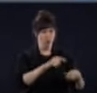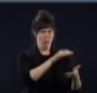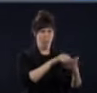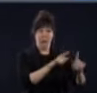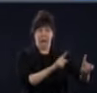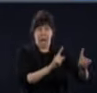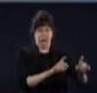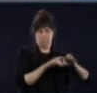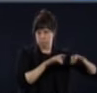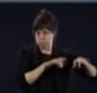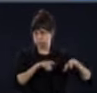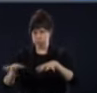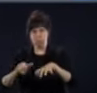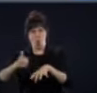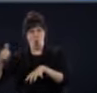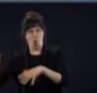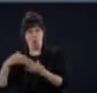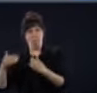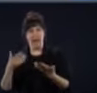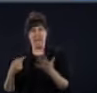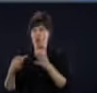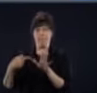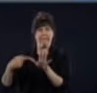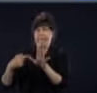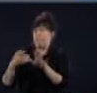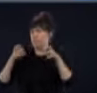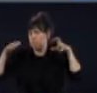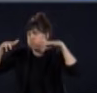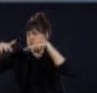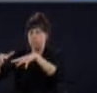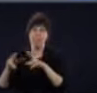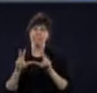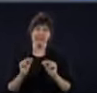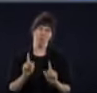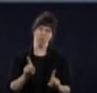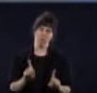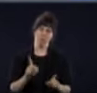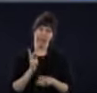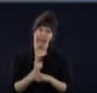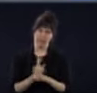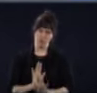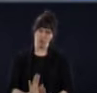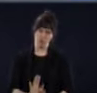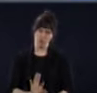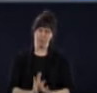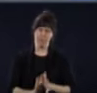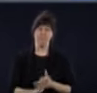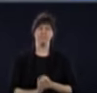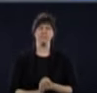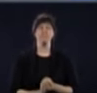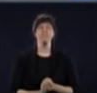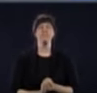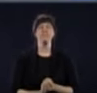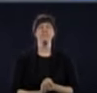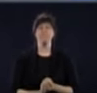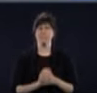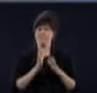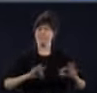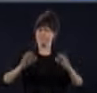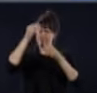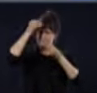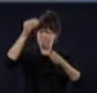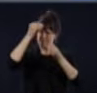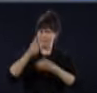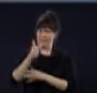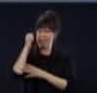contaminer l'est du Québec. Ce n pas ça, je pense, qu'il faut interpréter. Donc, ça va vouloir dire que ça,'est bien important. Je l'ai dit hier.